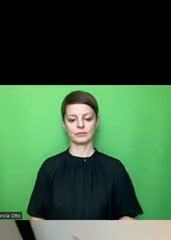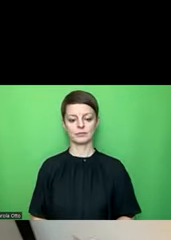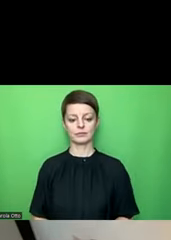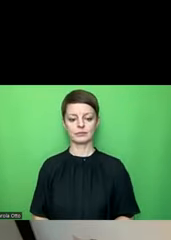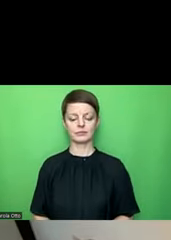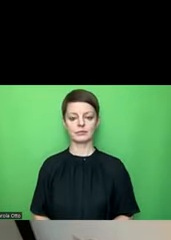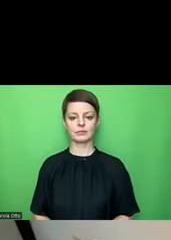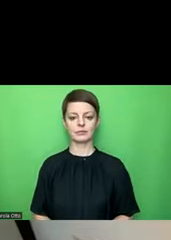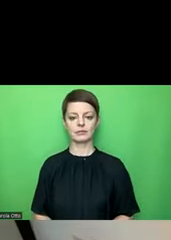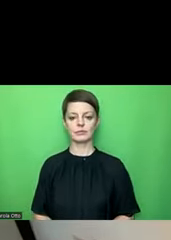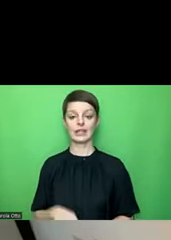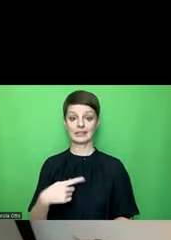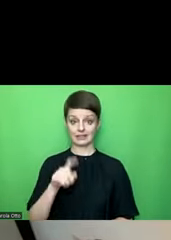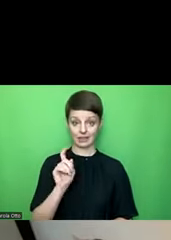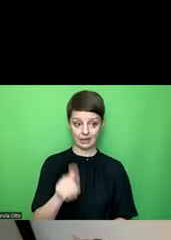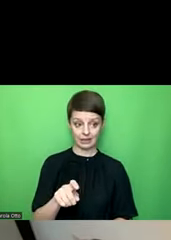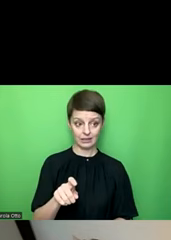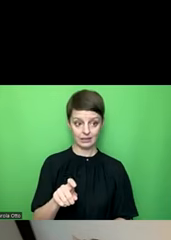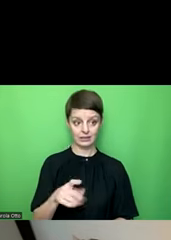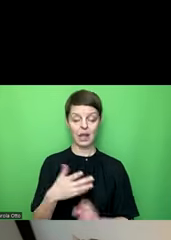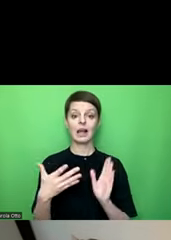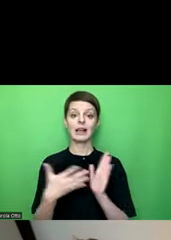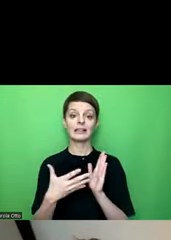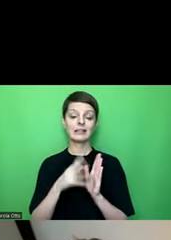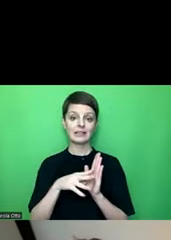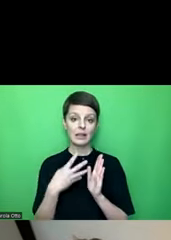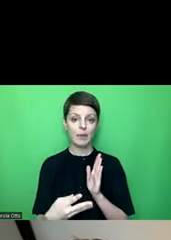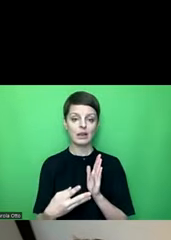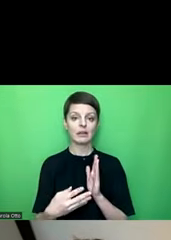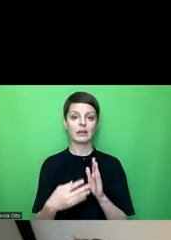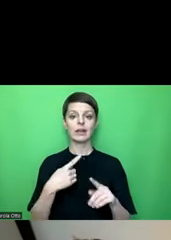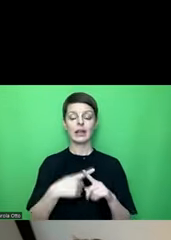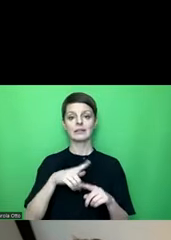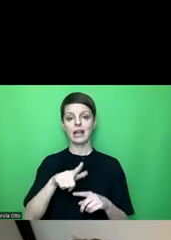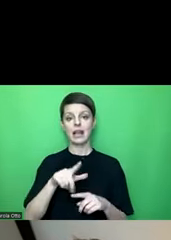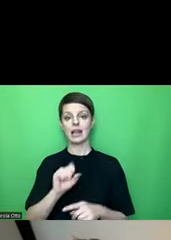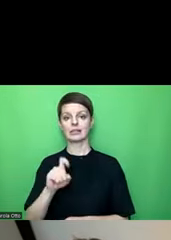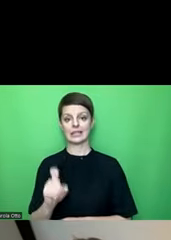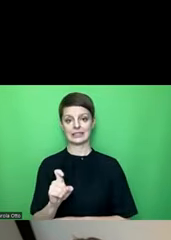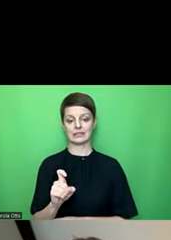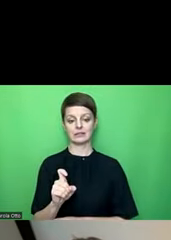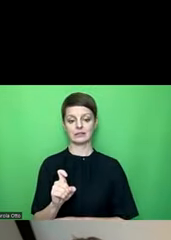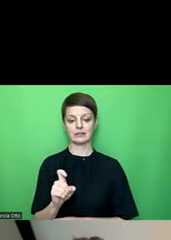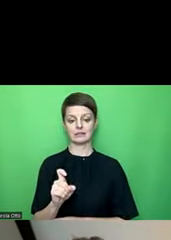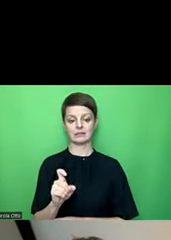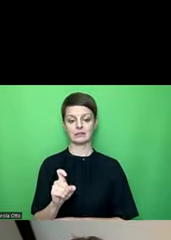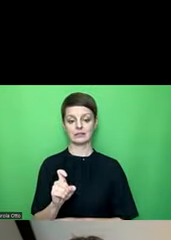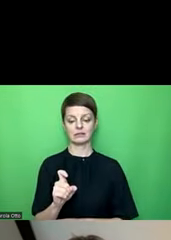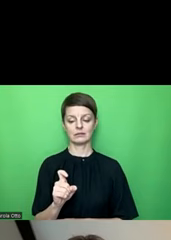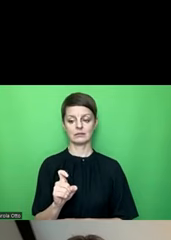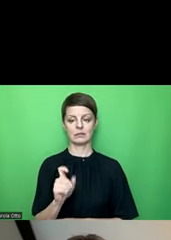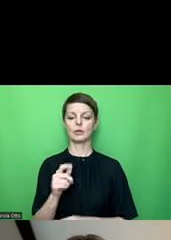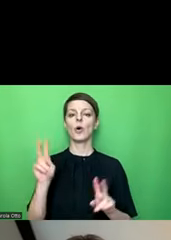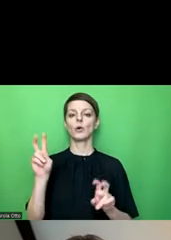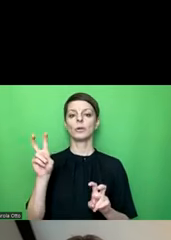kann, wenn ich jetzt draufklicke, dann komme ich da rein. Ein Testtabelle XLSX Excel Fenster Ja, das war jetzt eine, das war jetzt die